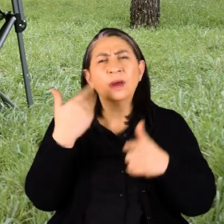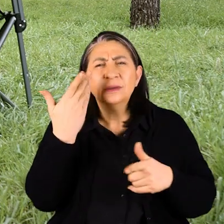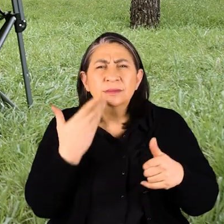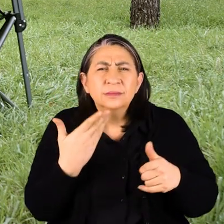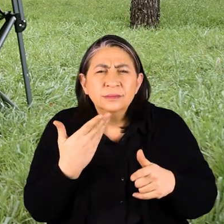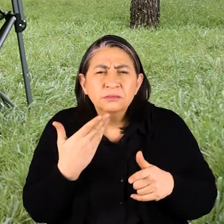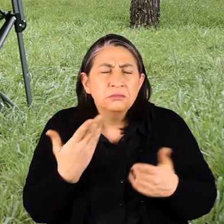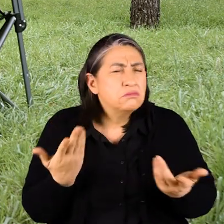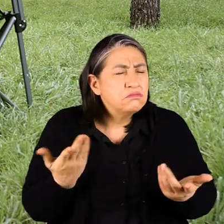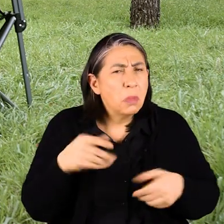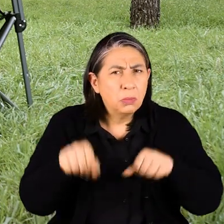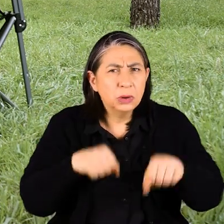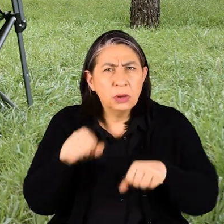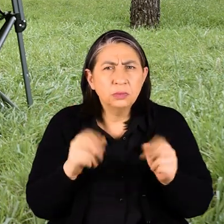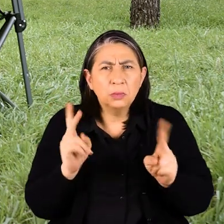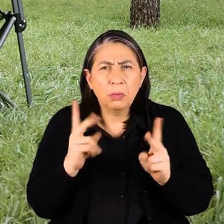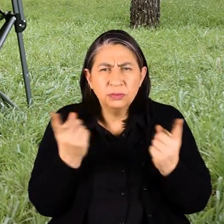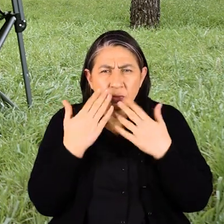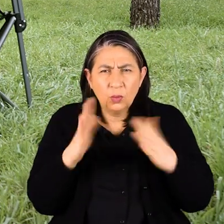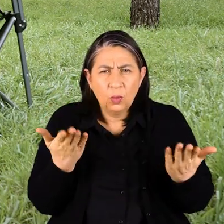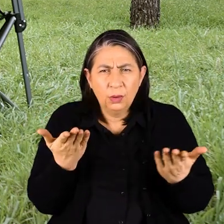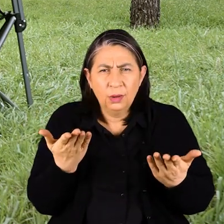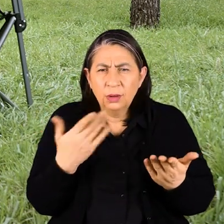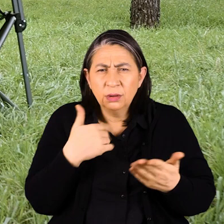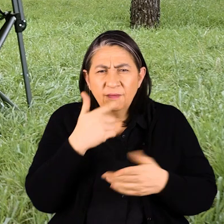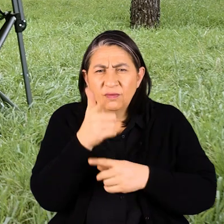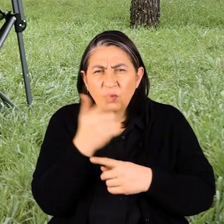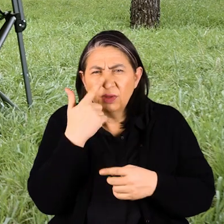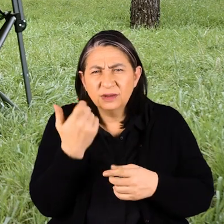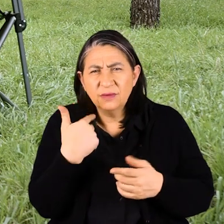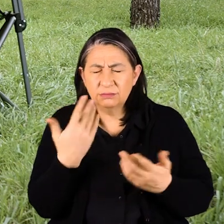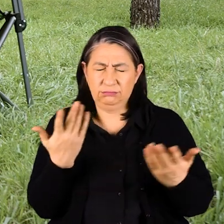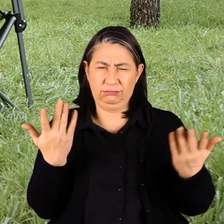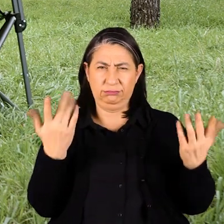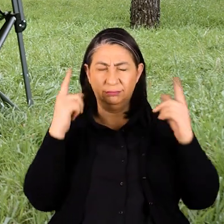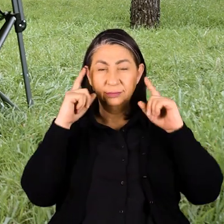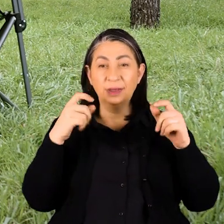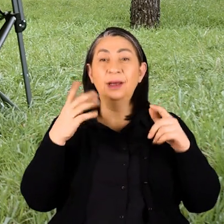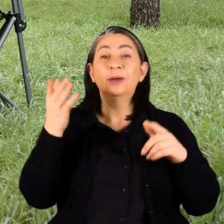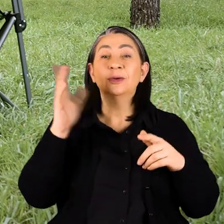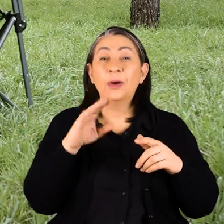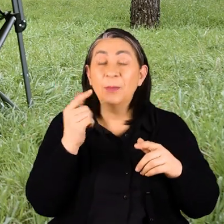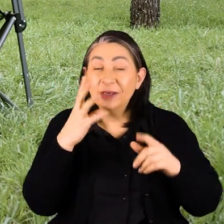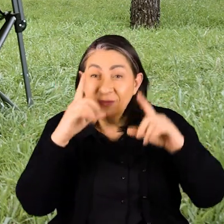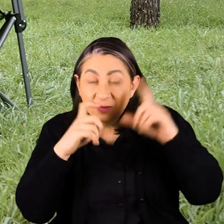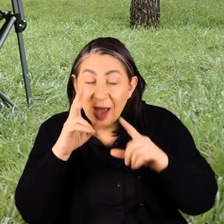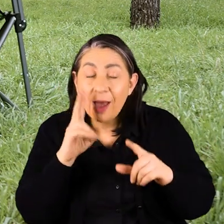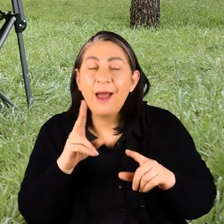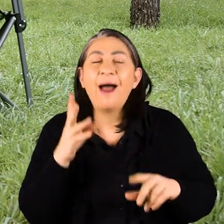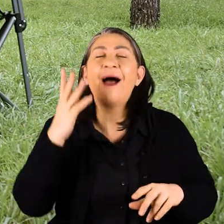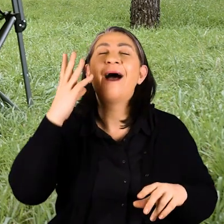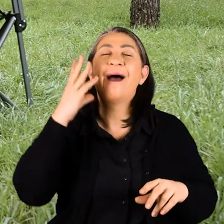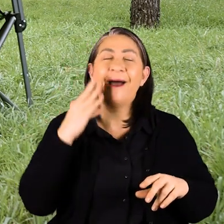seyrederken Baya dedim bir şey yok niye video çekeceğim ki diye düşünürken Sonra birkaç tane daha fotoğrafı görünce